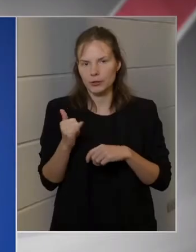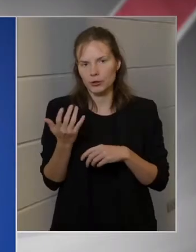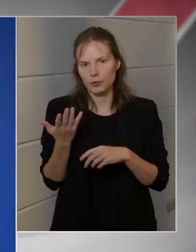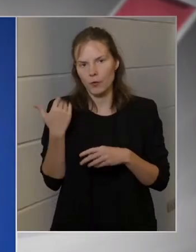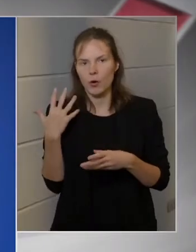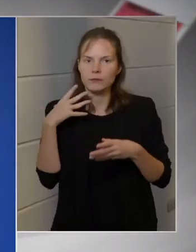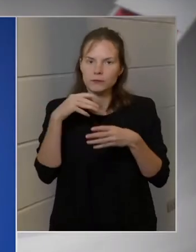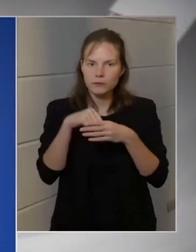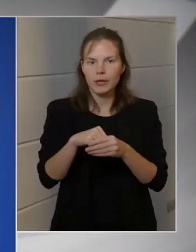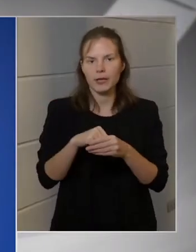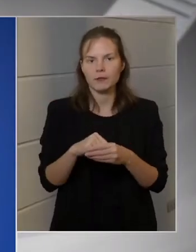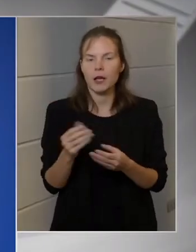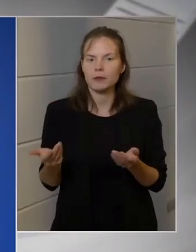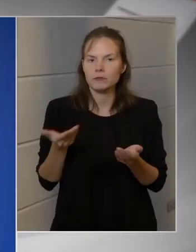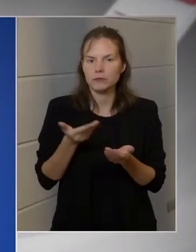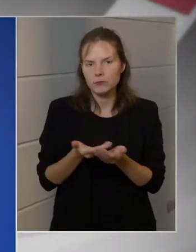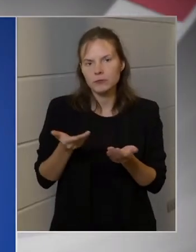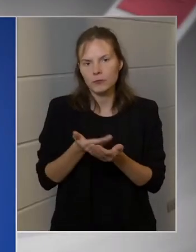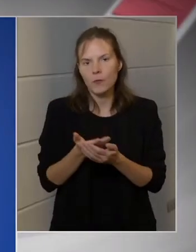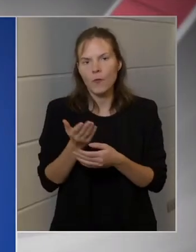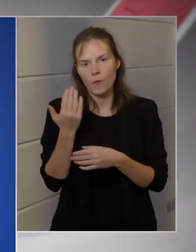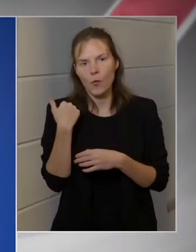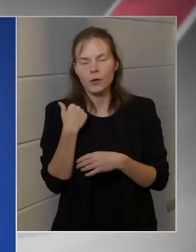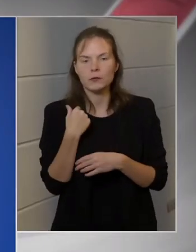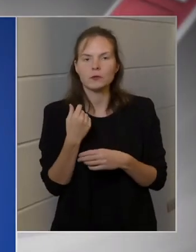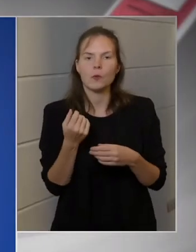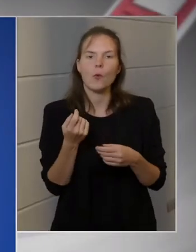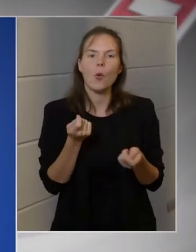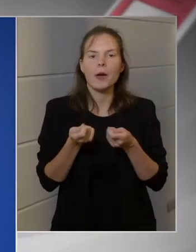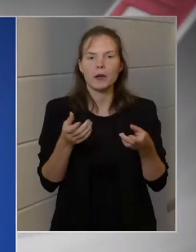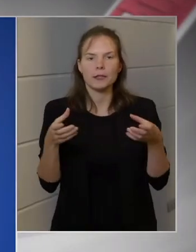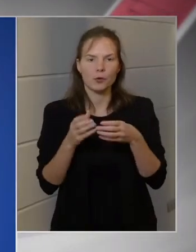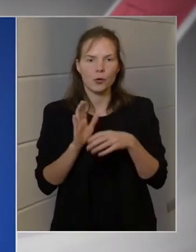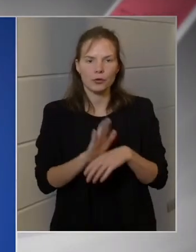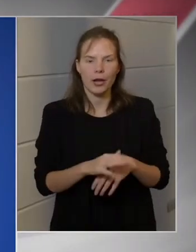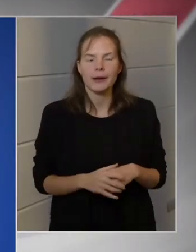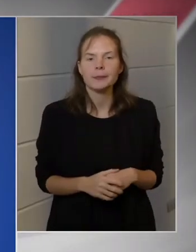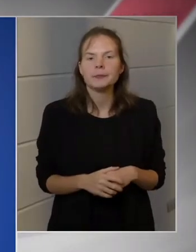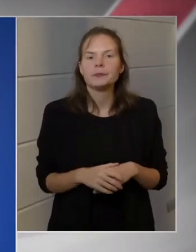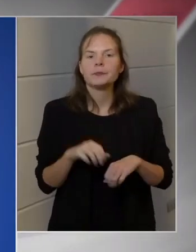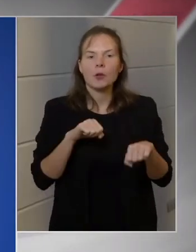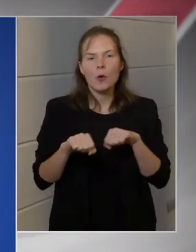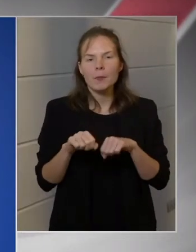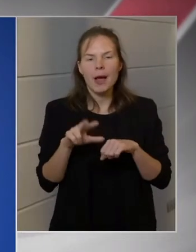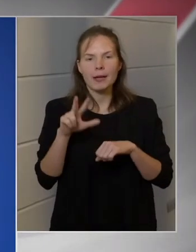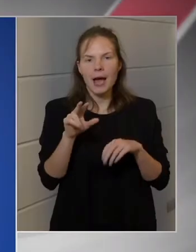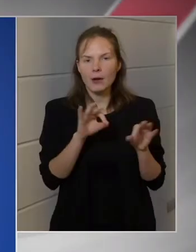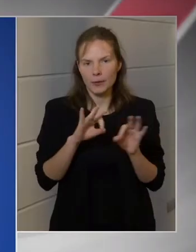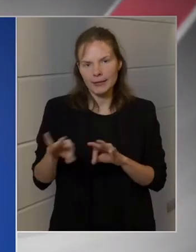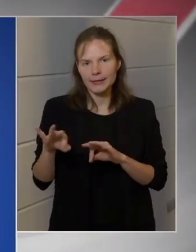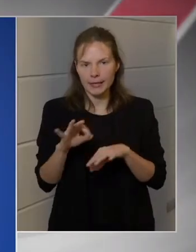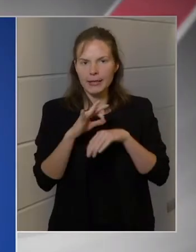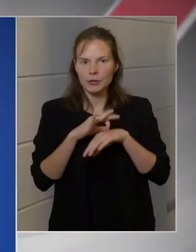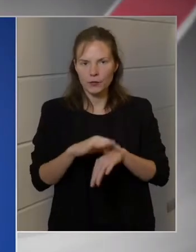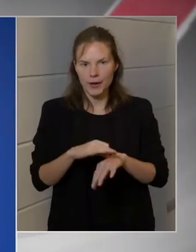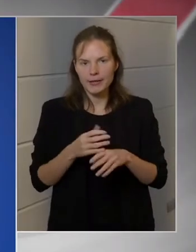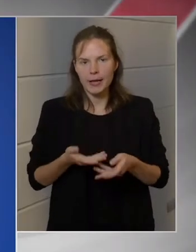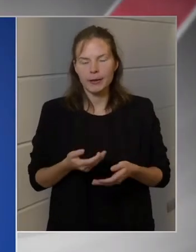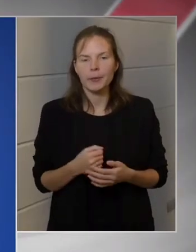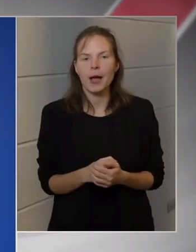is az előterjesztéseket az operatív törzs számára megfogalmazták. A kormány három intézkedést vezett be.